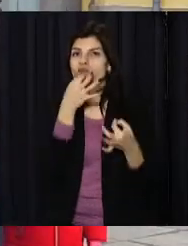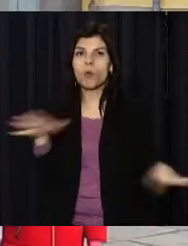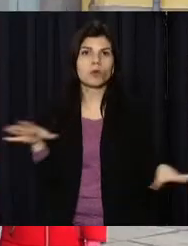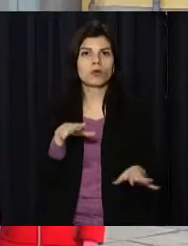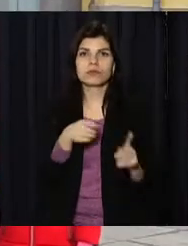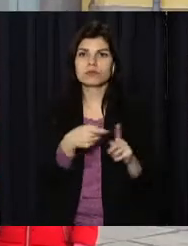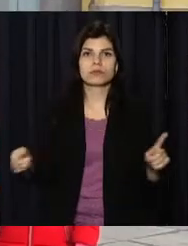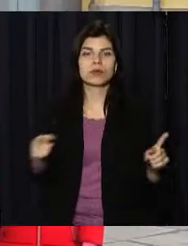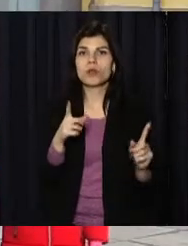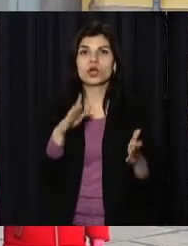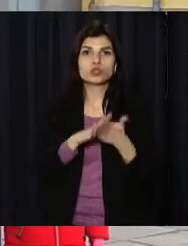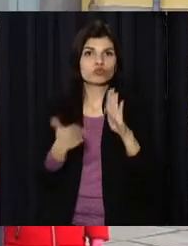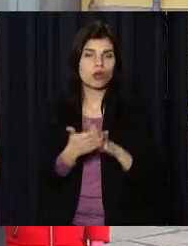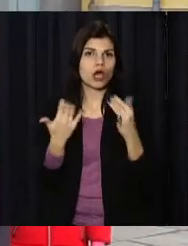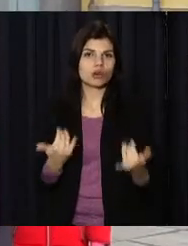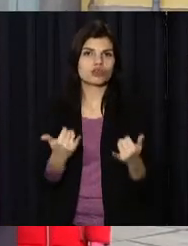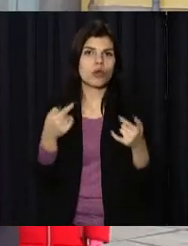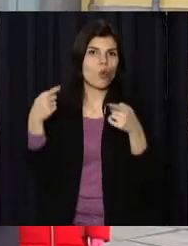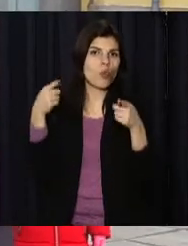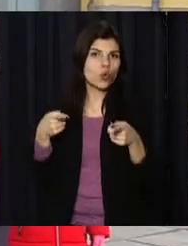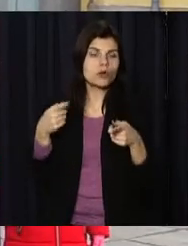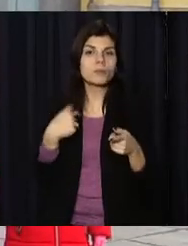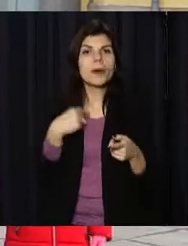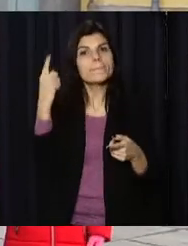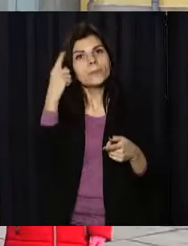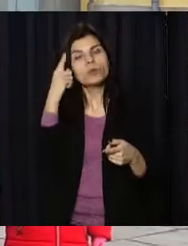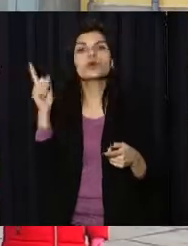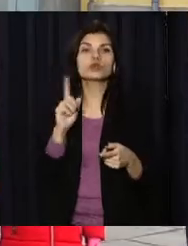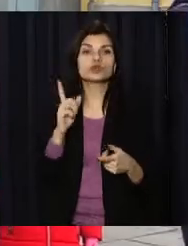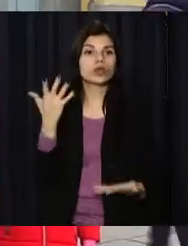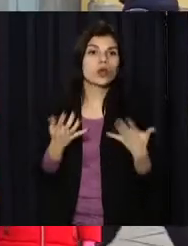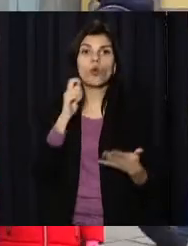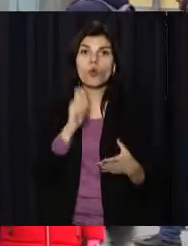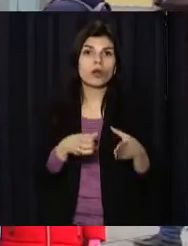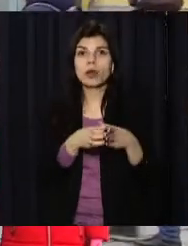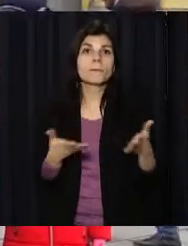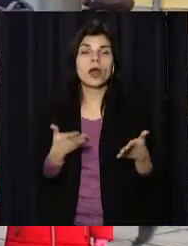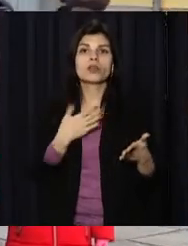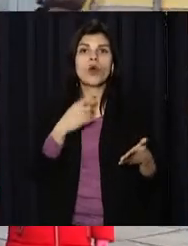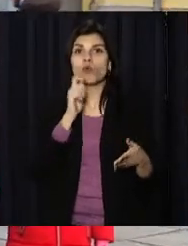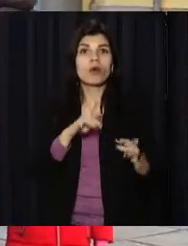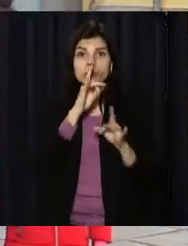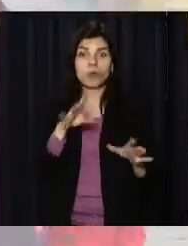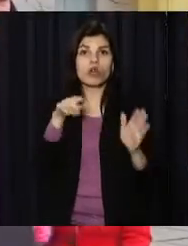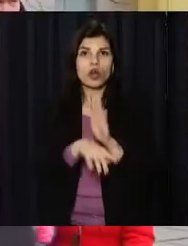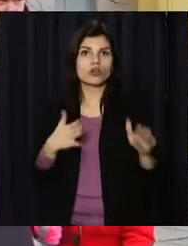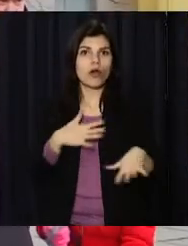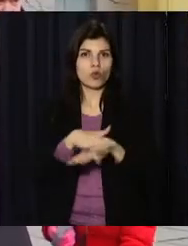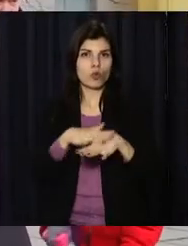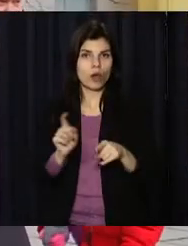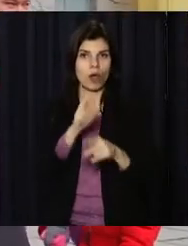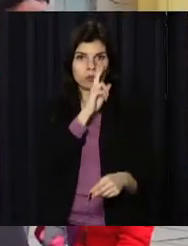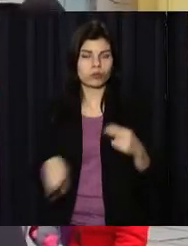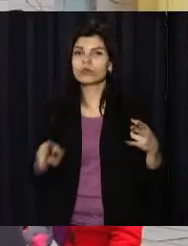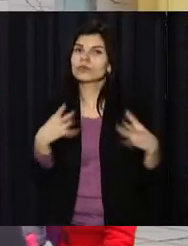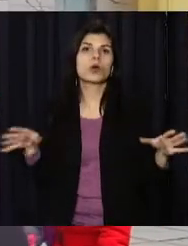тому що ситуація загрозлива і ми розуміємо, що якщо не буде України, не буде нашої держави, то не буде нашого народу. Саме головне, що